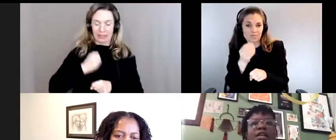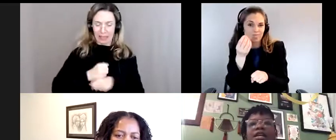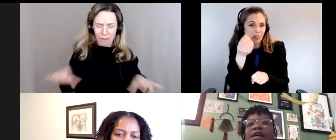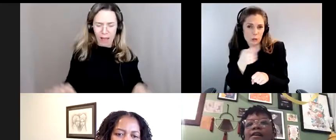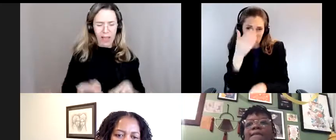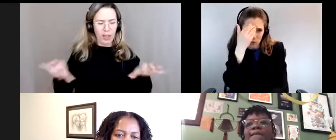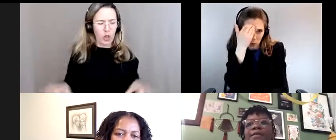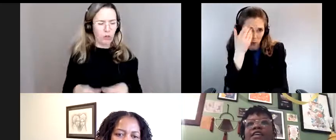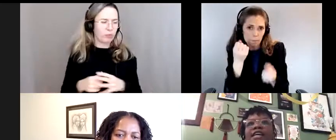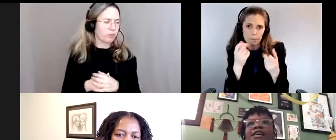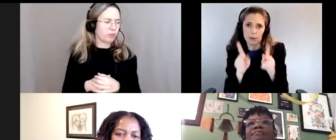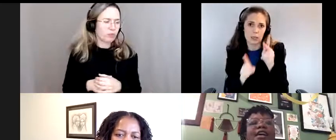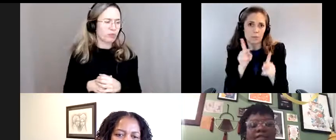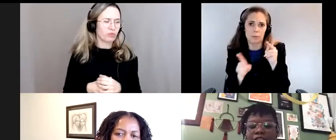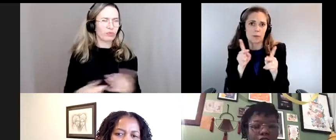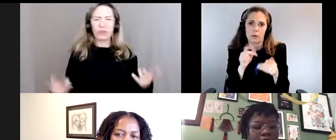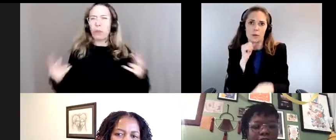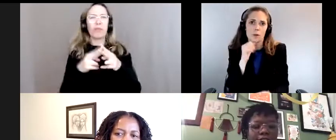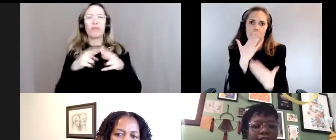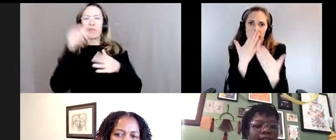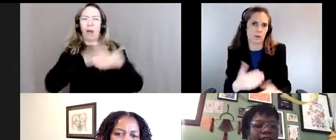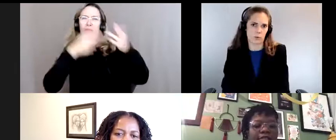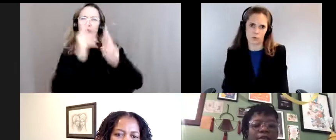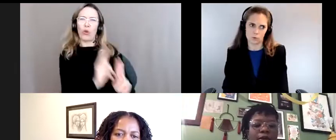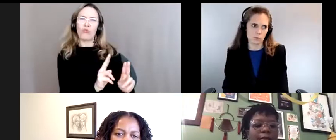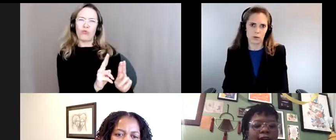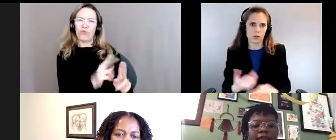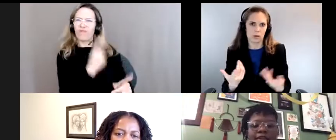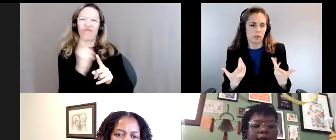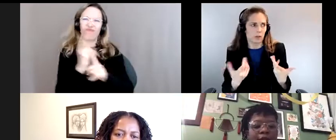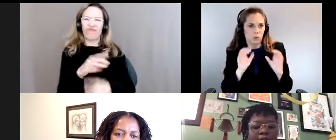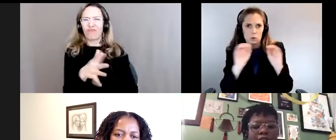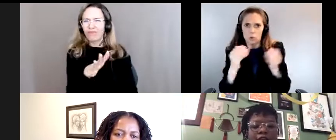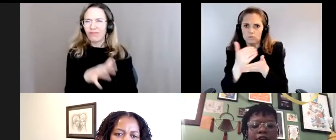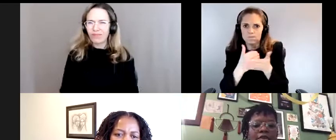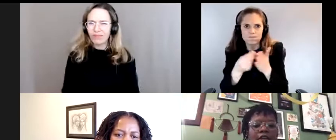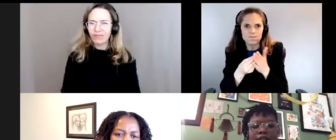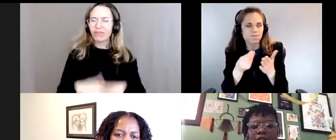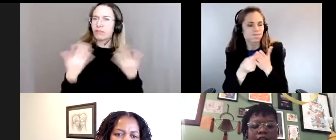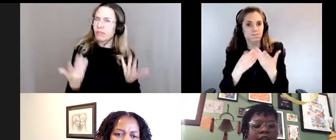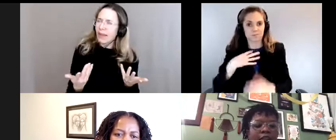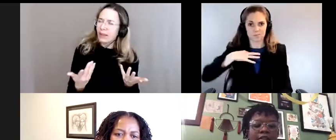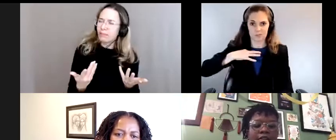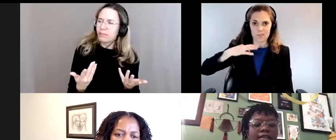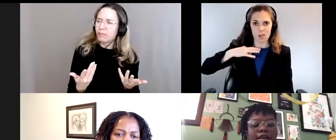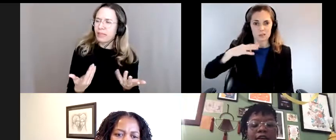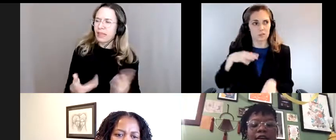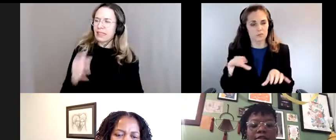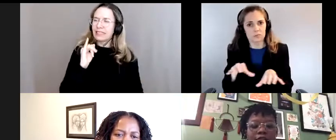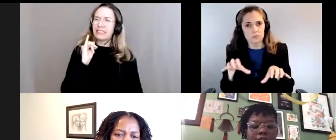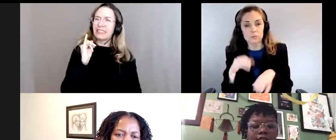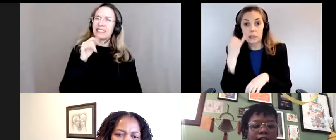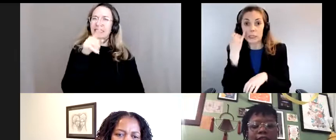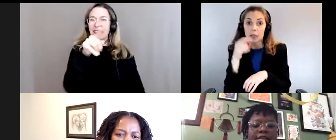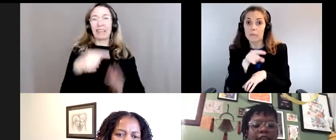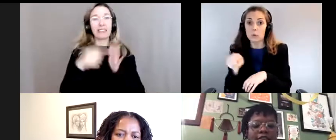reconnu de façon appropriée. Et ce qu sait, c'est que, bon, si vous êtes